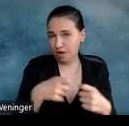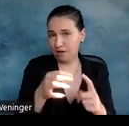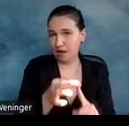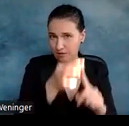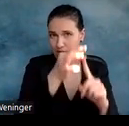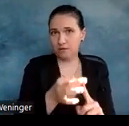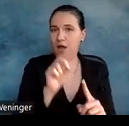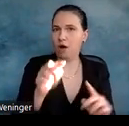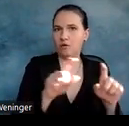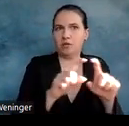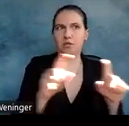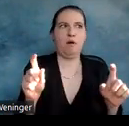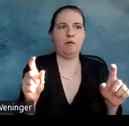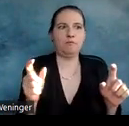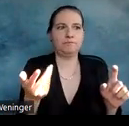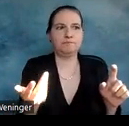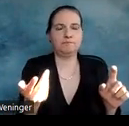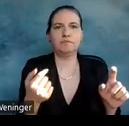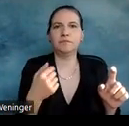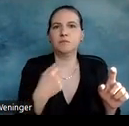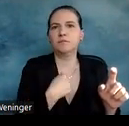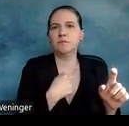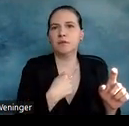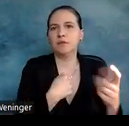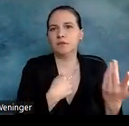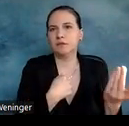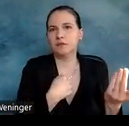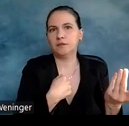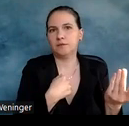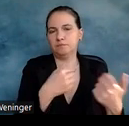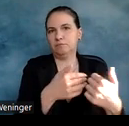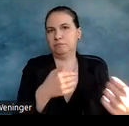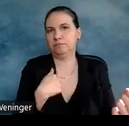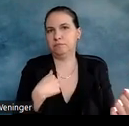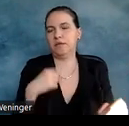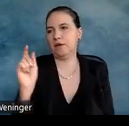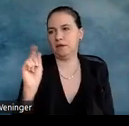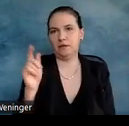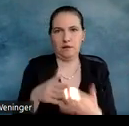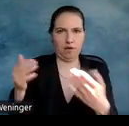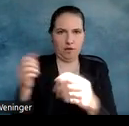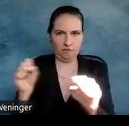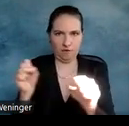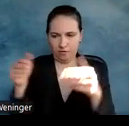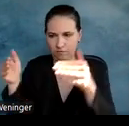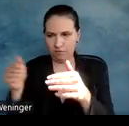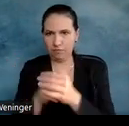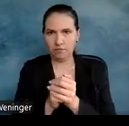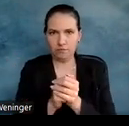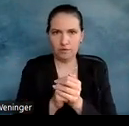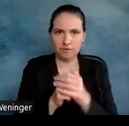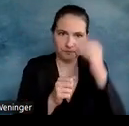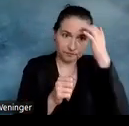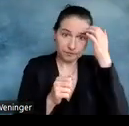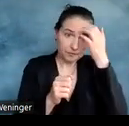ist auch wieder ein Thema. Ich bin jetzt weit weg von dem Thema, ich bin in der digitalen Barrierefreiheit. Ich habe eine Ehe in 301 und 49